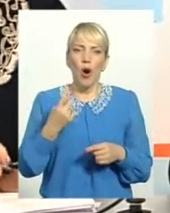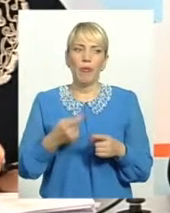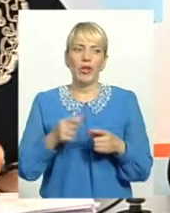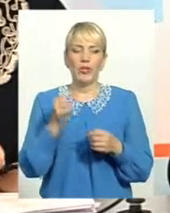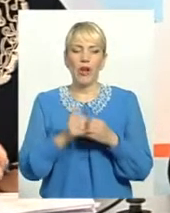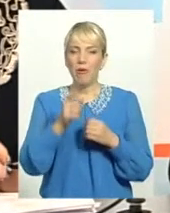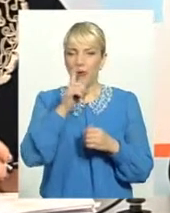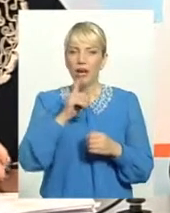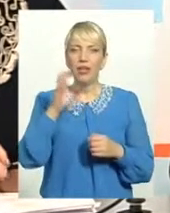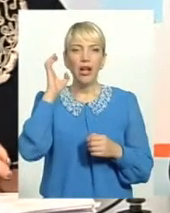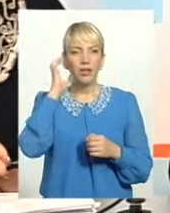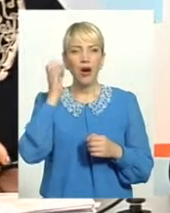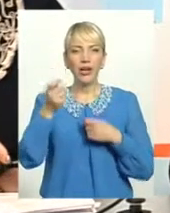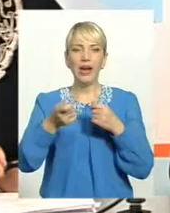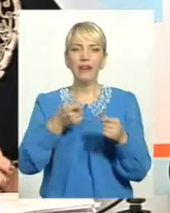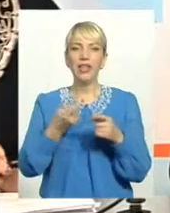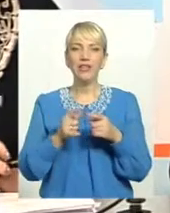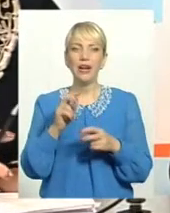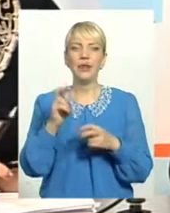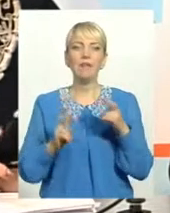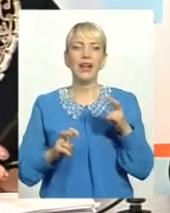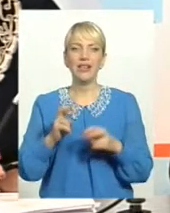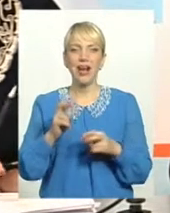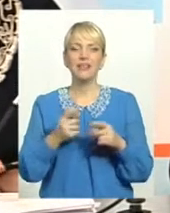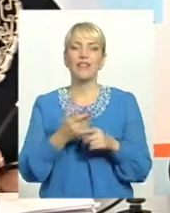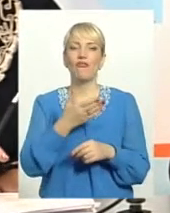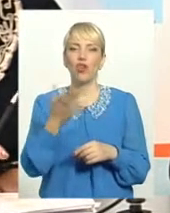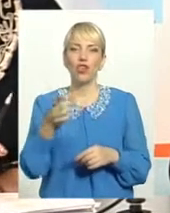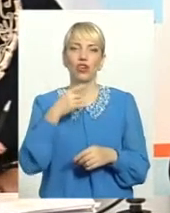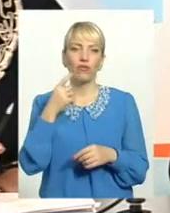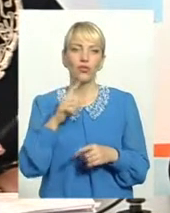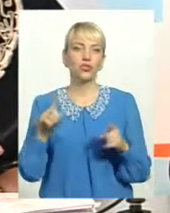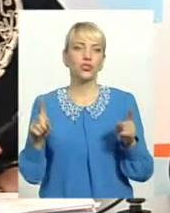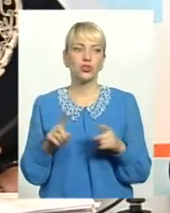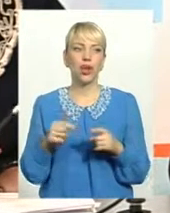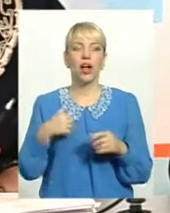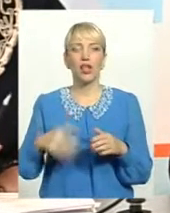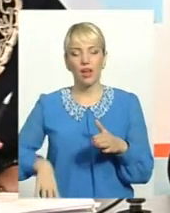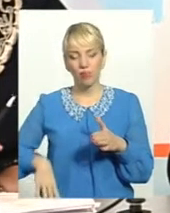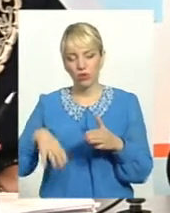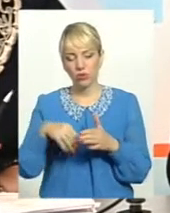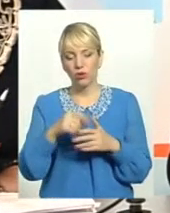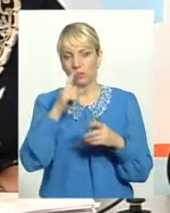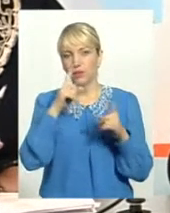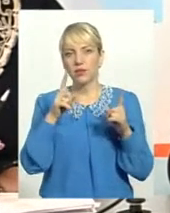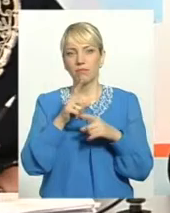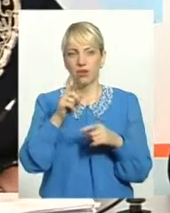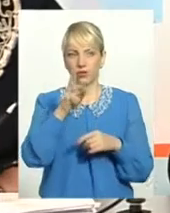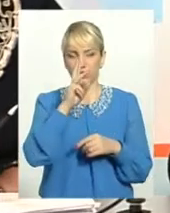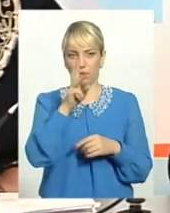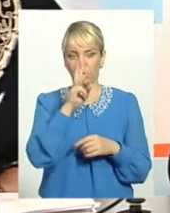заслуховують керівників цих підприємств, вони трактують те, що, а я плачу мінімальну заробітну плату.